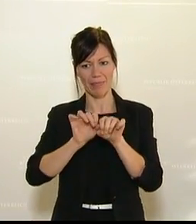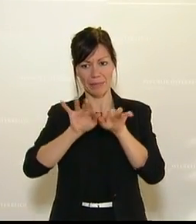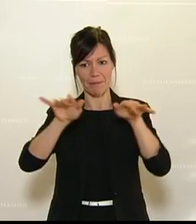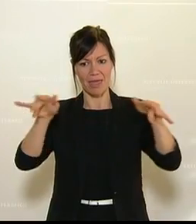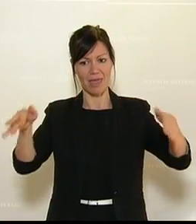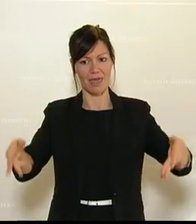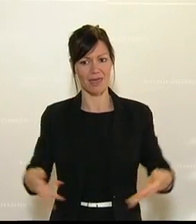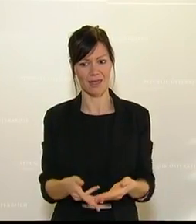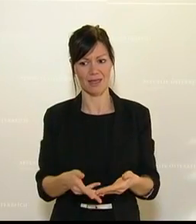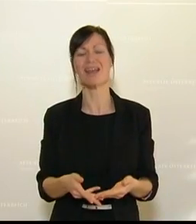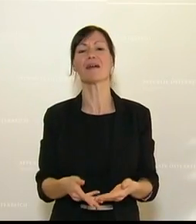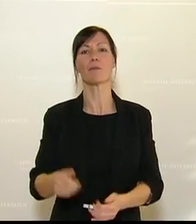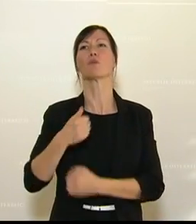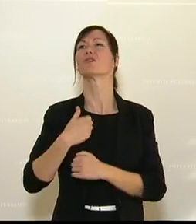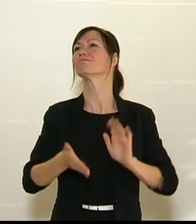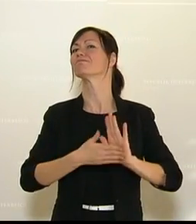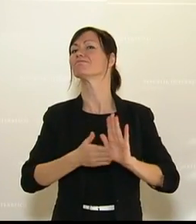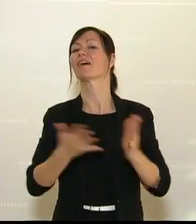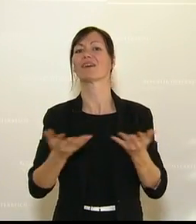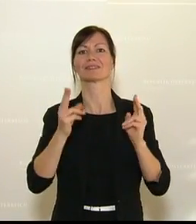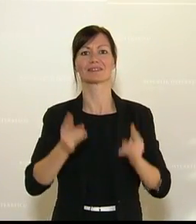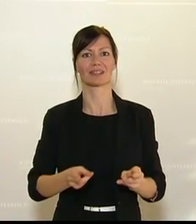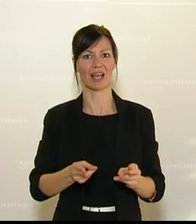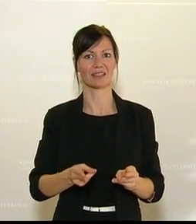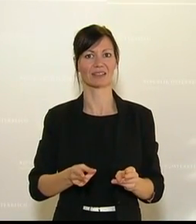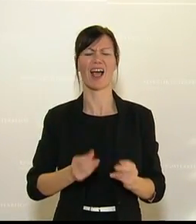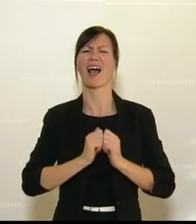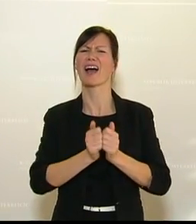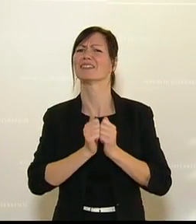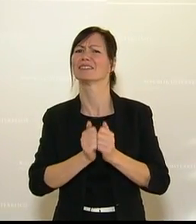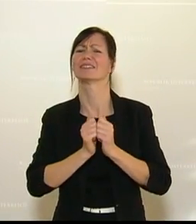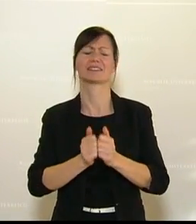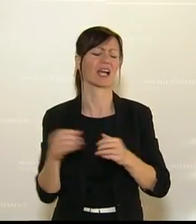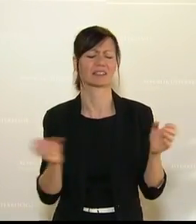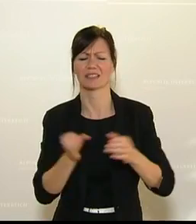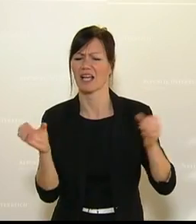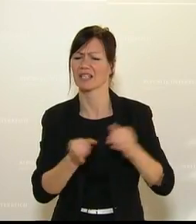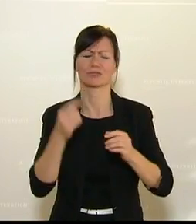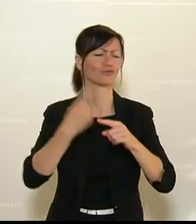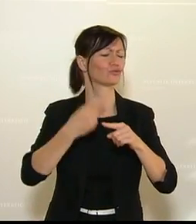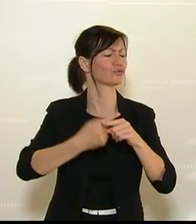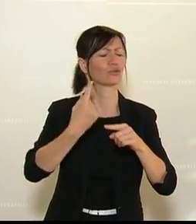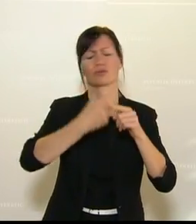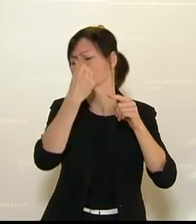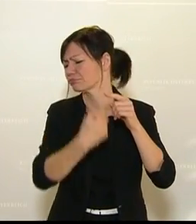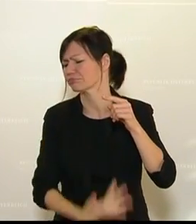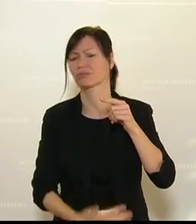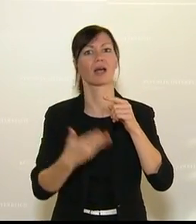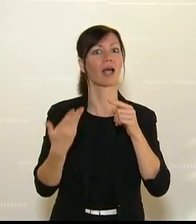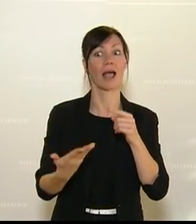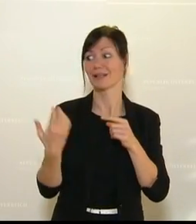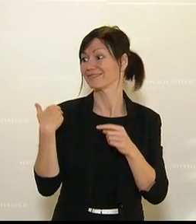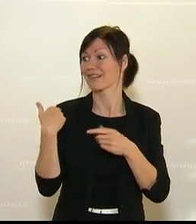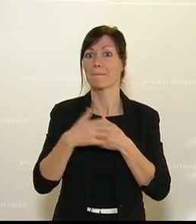Bis jetzt rund fünf Millionen an Arbeitsstunden, an Assistenzeinsätzen und Unterstützungsleistungen. Seit März waren im Durchschnitt